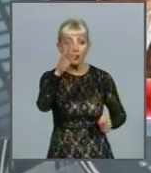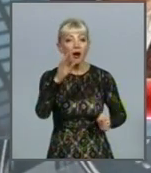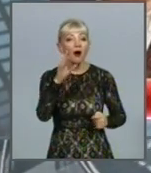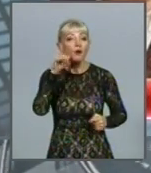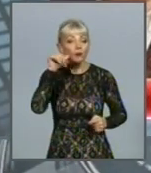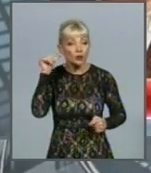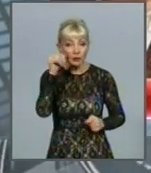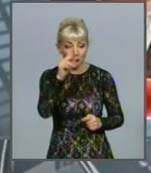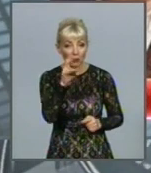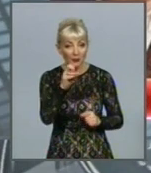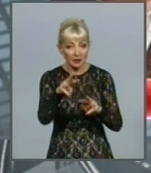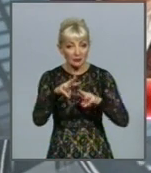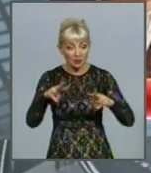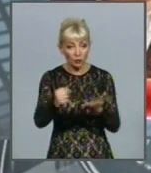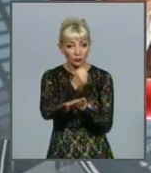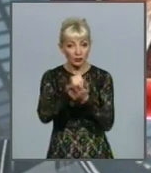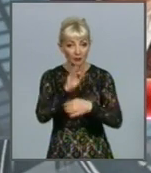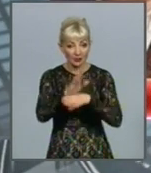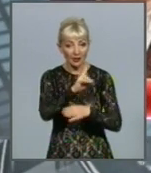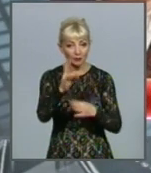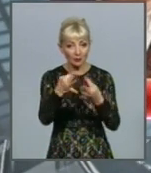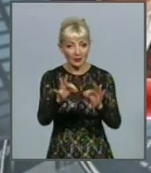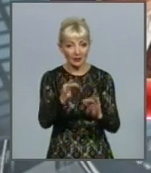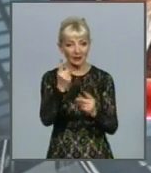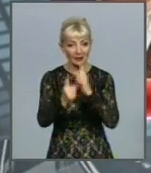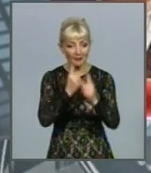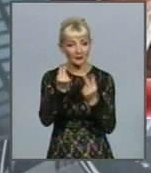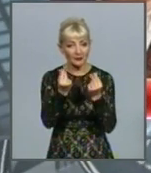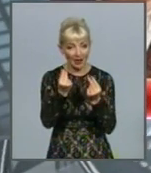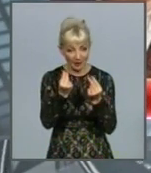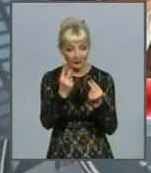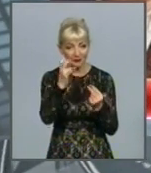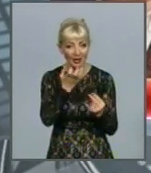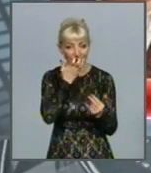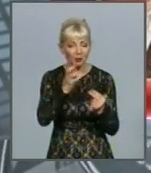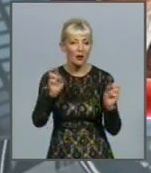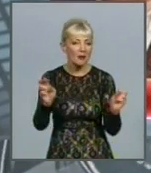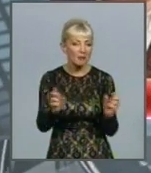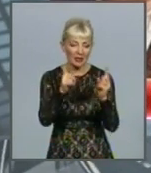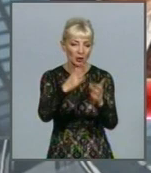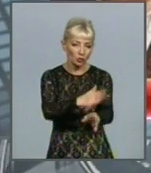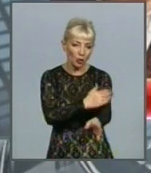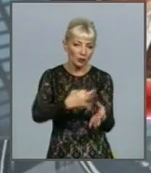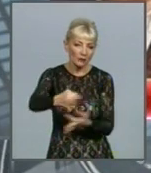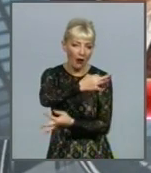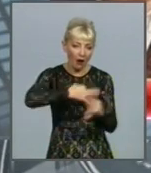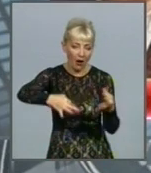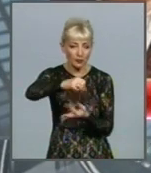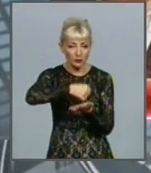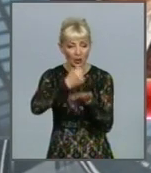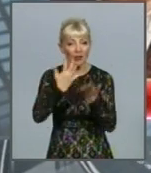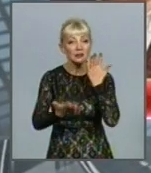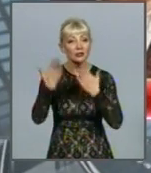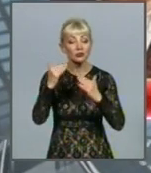році Кабмін ухвалив постанову, яка дозволяє змінювати тариф на тепло без довгої процедури узгодження. Якщо раніше, щоб